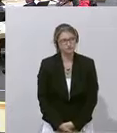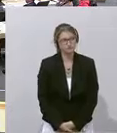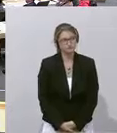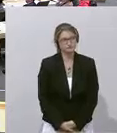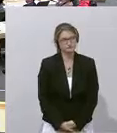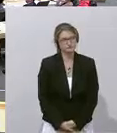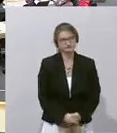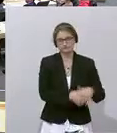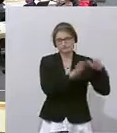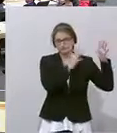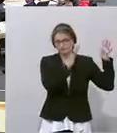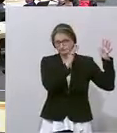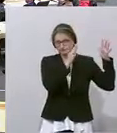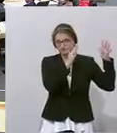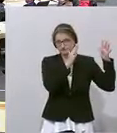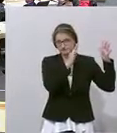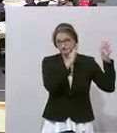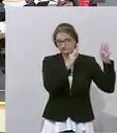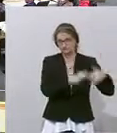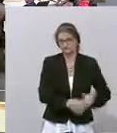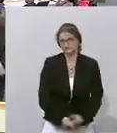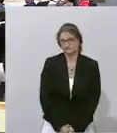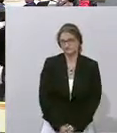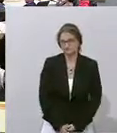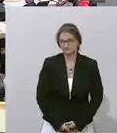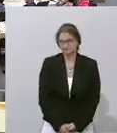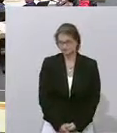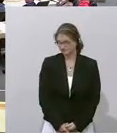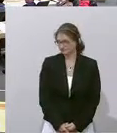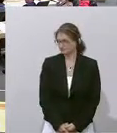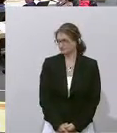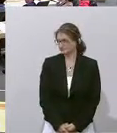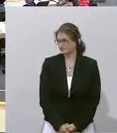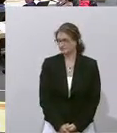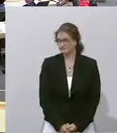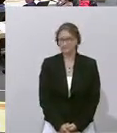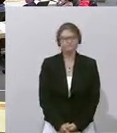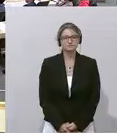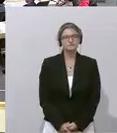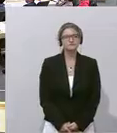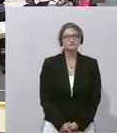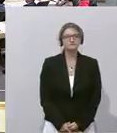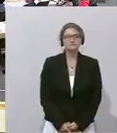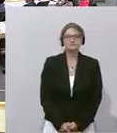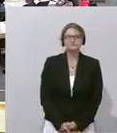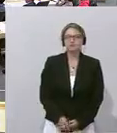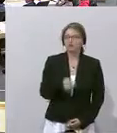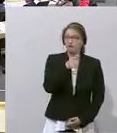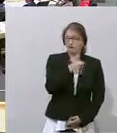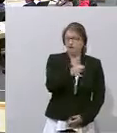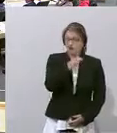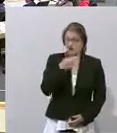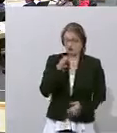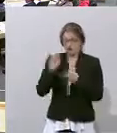Das war Peter Pilz mit seiner 20-minütigen Begründung für die Dringliche Anfrage, die zu der heutigen Sondersitzung